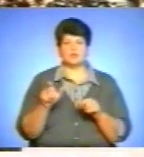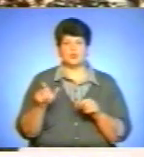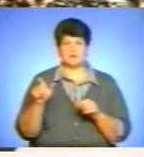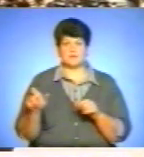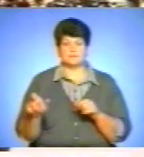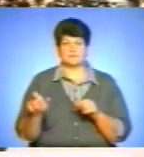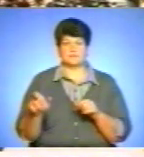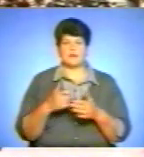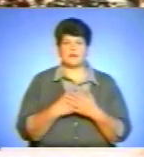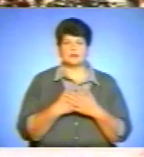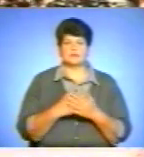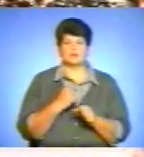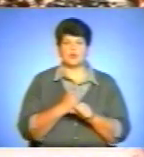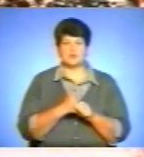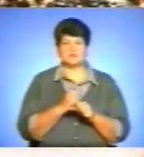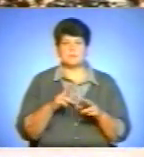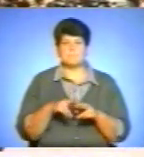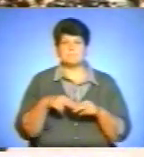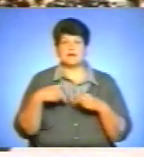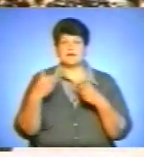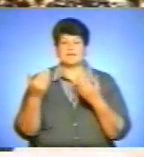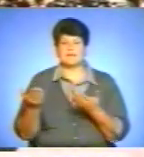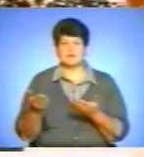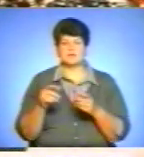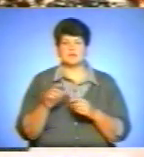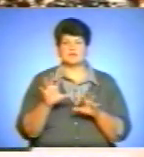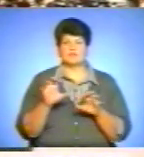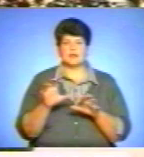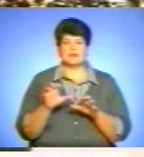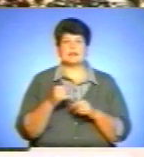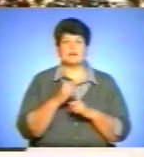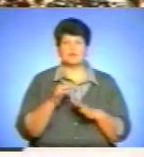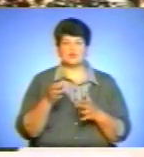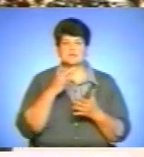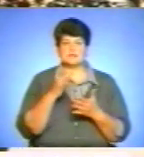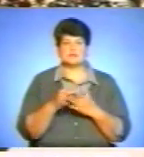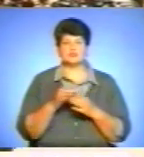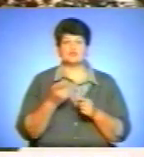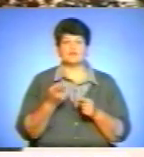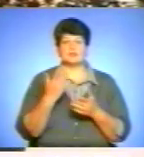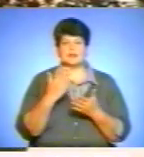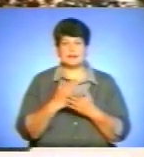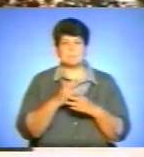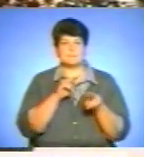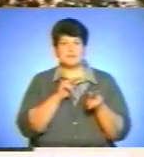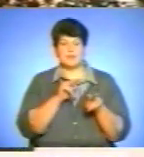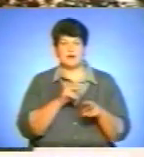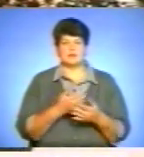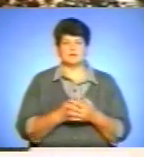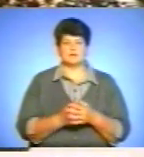адопція, тобто передача тварин. Не можу сказати, що вони безпритульні, тобто вони вже є піднаглядні.